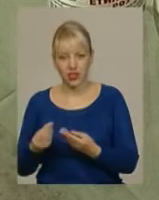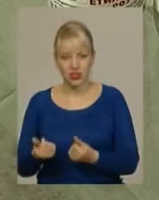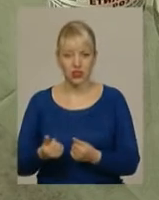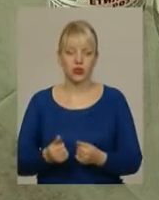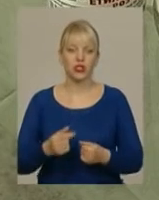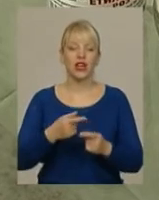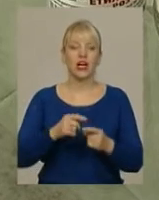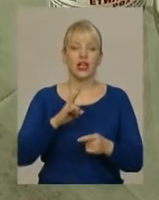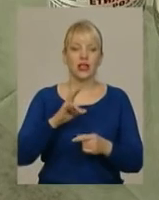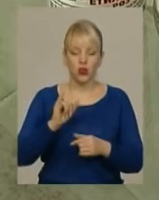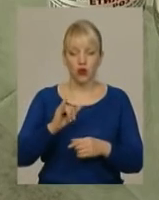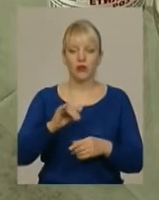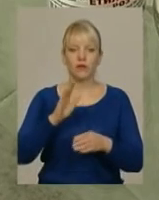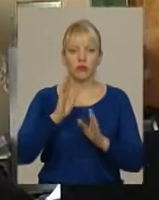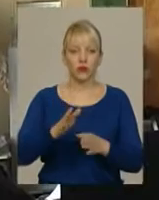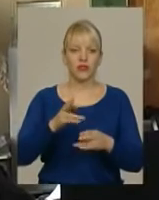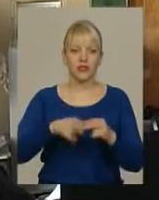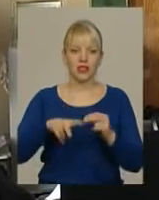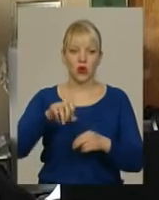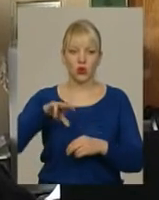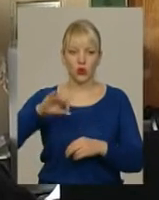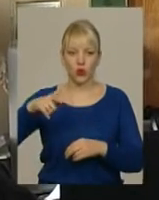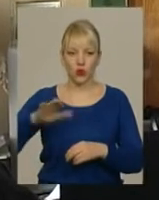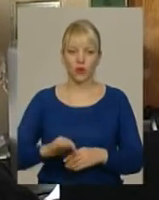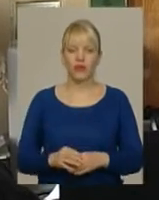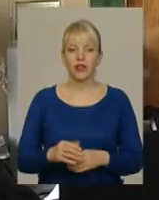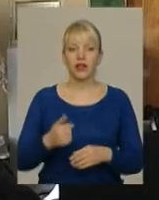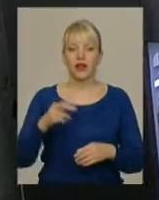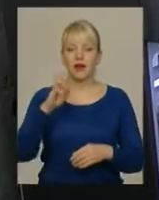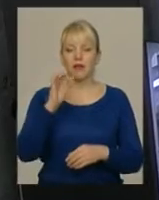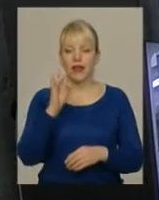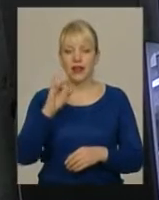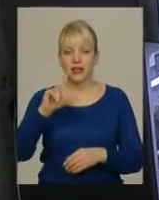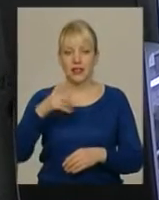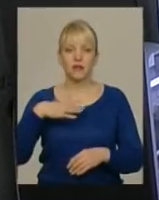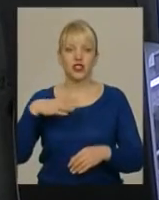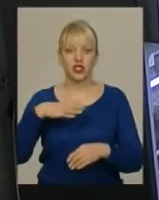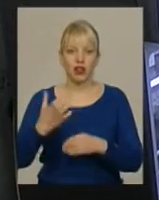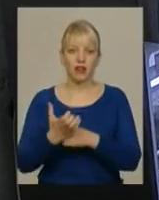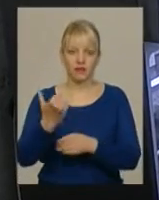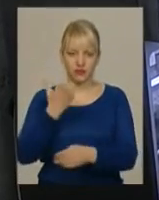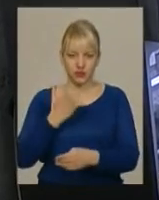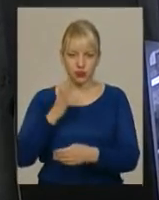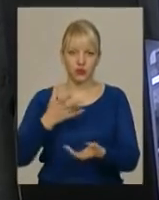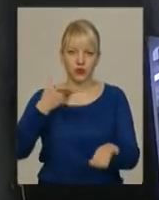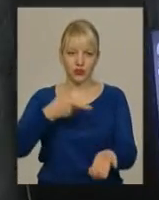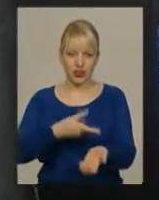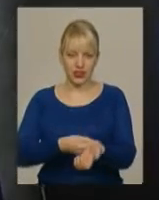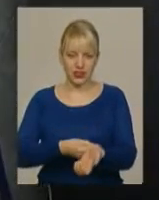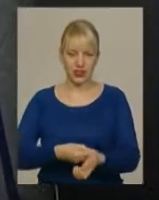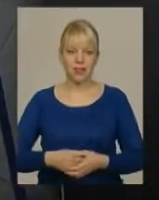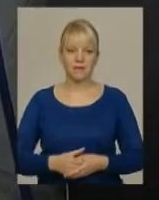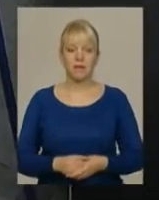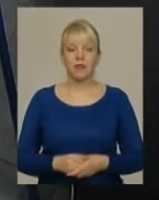фармацевтів. Але вакцина надійде в кінці лютого. В керезні ми очікуємо поступлення вакцини. Що вакцина надійде в кінці лютого, головному епідеміологу